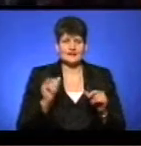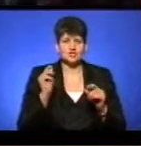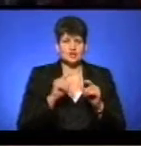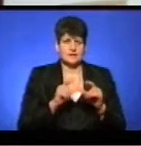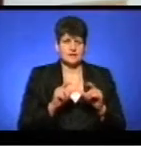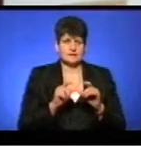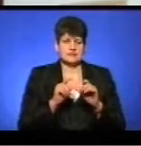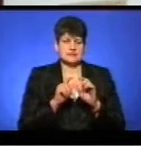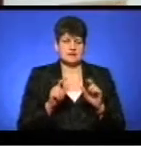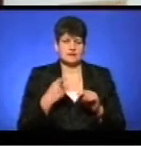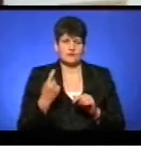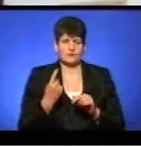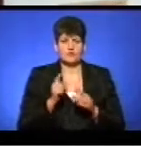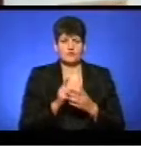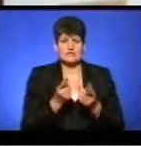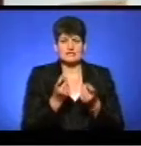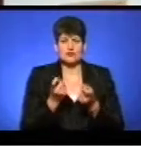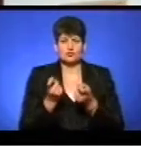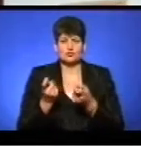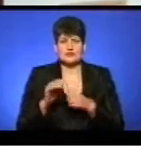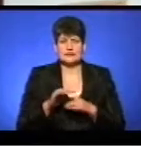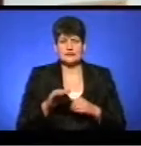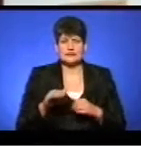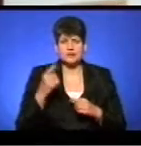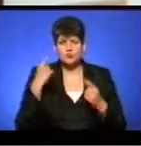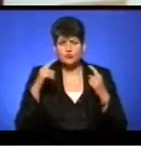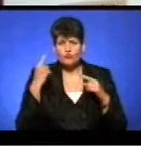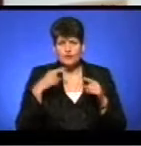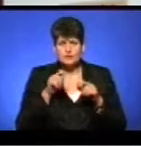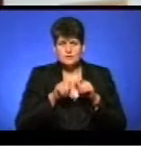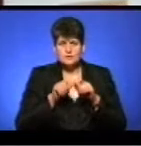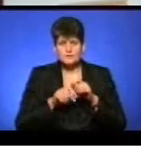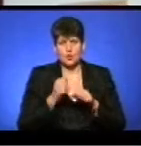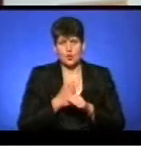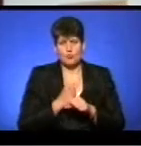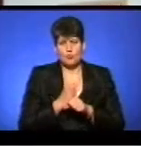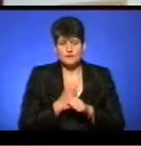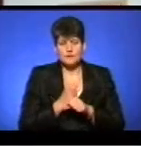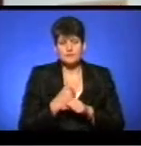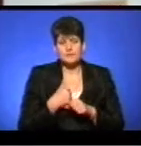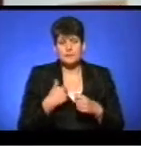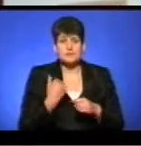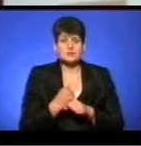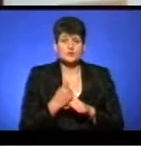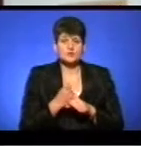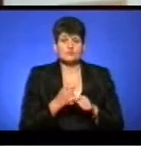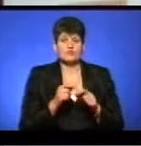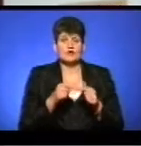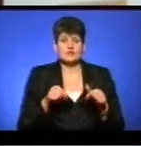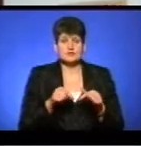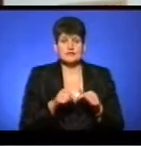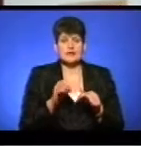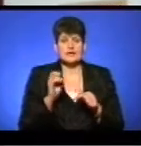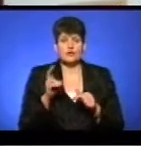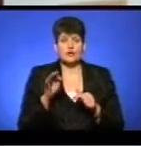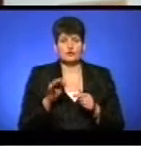області. Ми повинні залучати дітей до такої творчої дослідницької роботи. Так як ми працюємо в галузі еколо-натуристичної